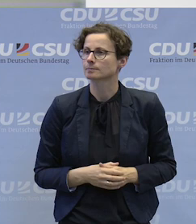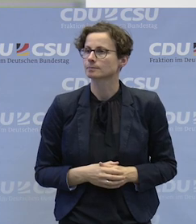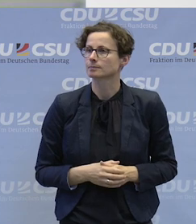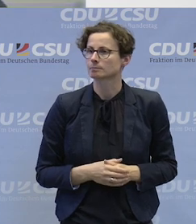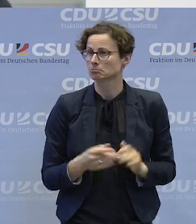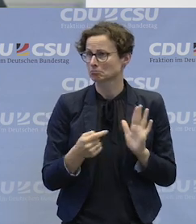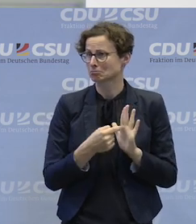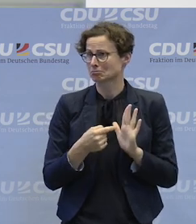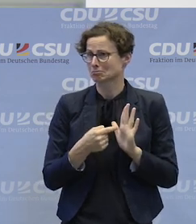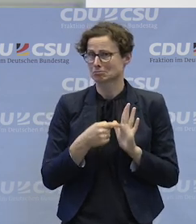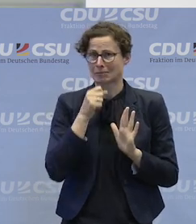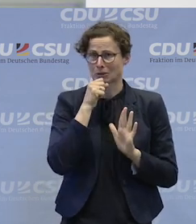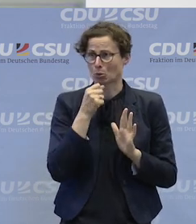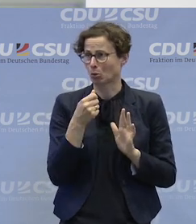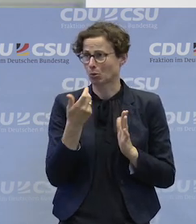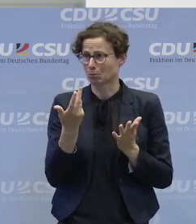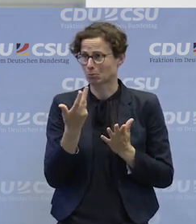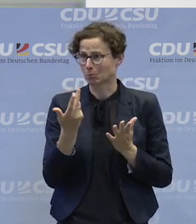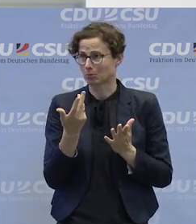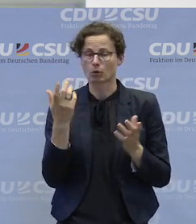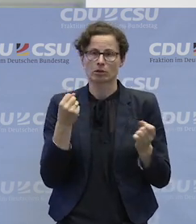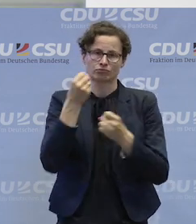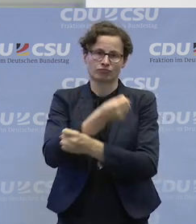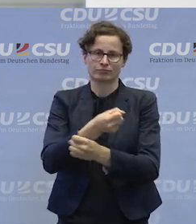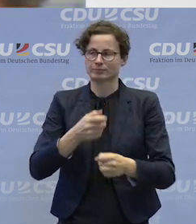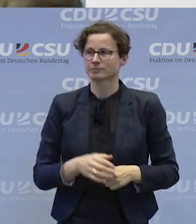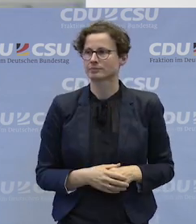Er ist bestimmt gleich an. Sonst nehmen Sie meinen.